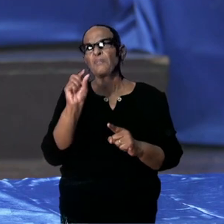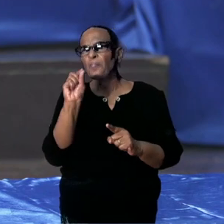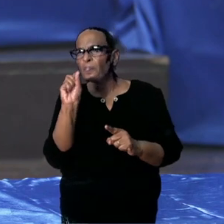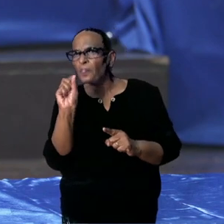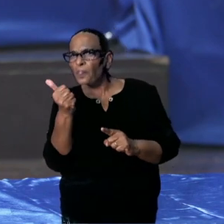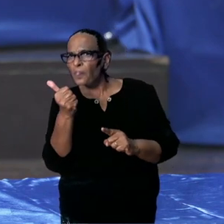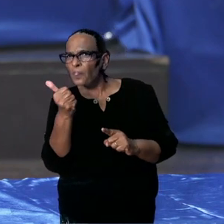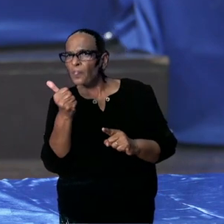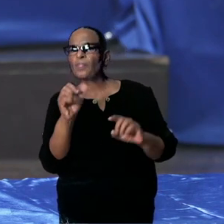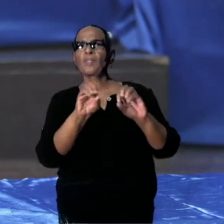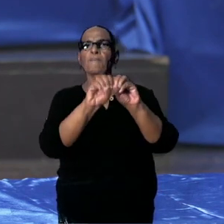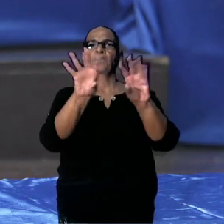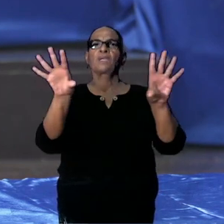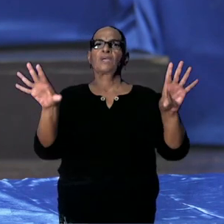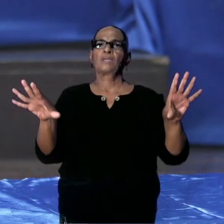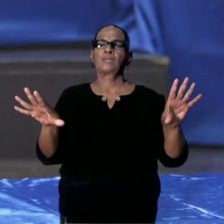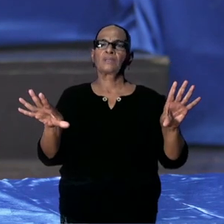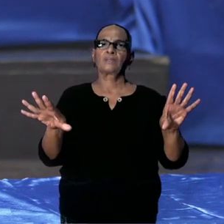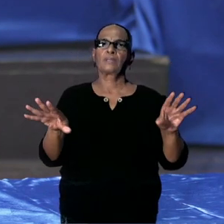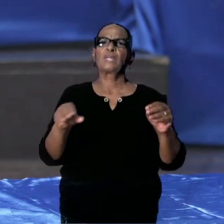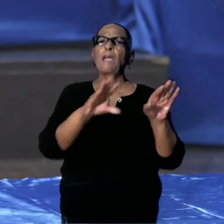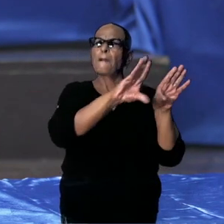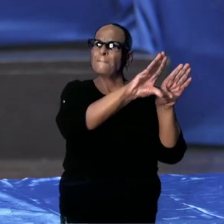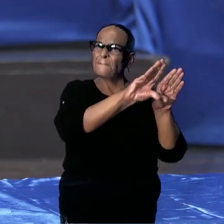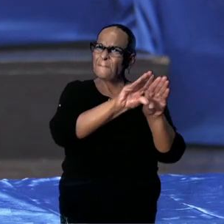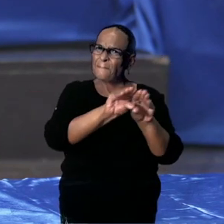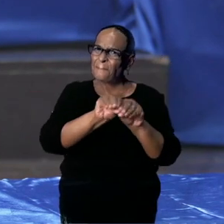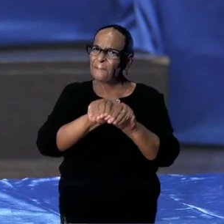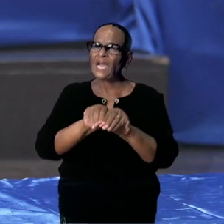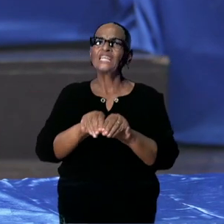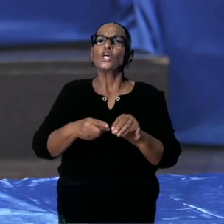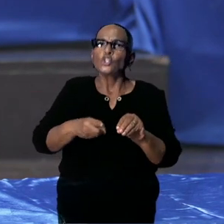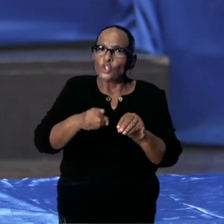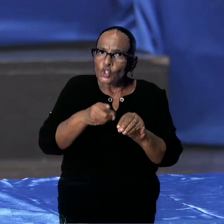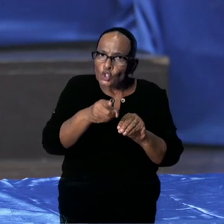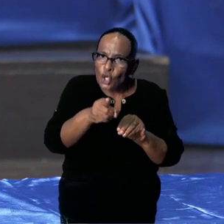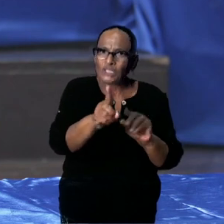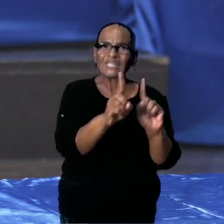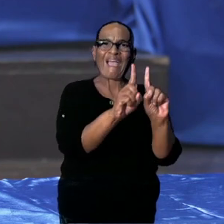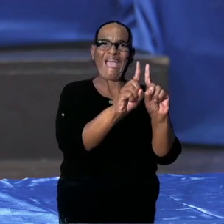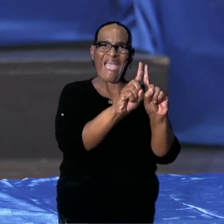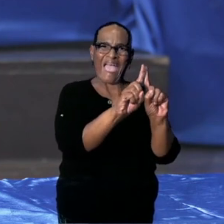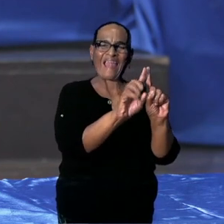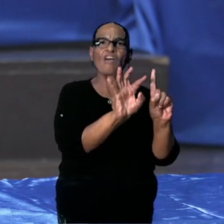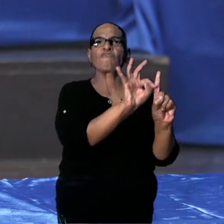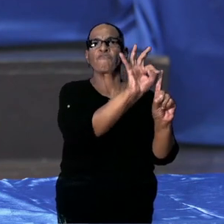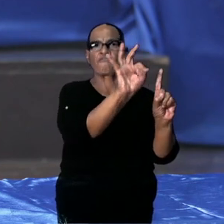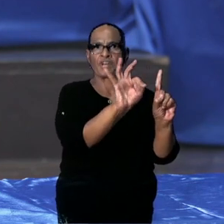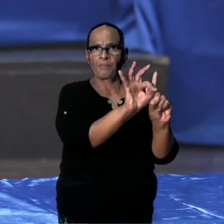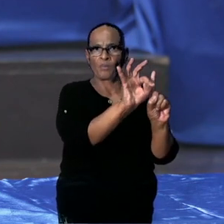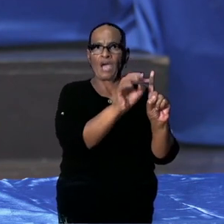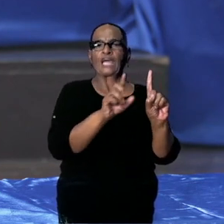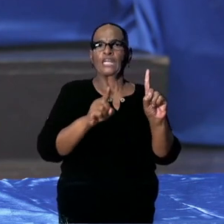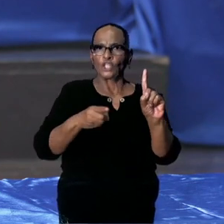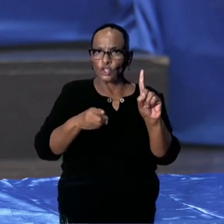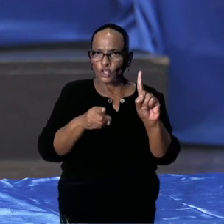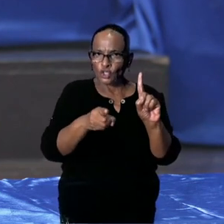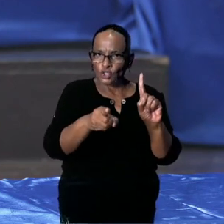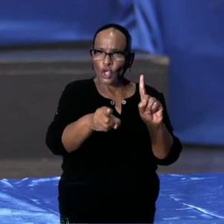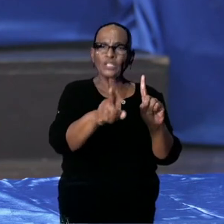te zijn in de bekendmaking. De maatregelen gaan in per donderdag 11 februari. Er staat woensdag 10 februari in.